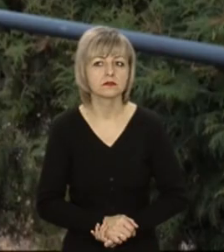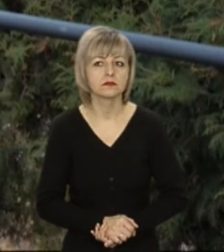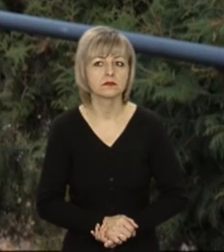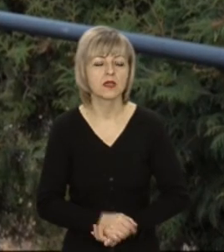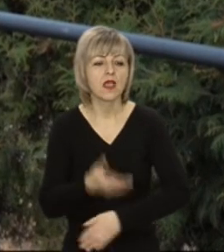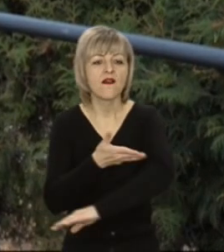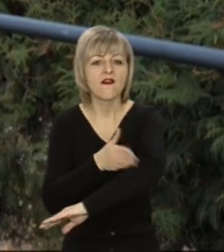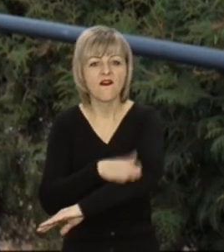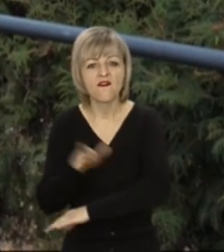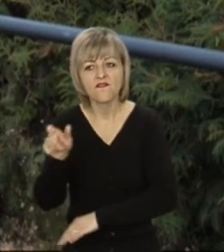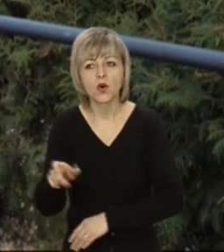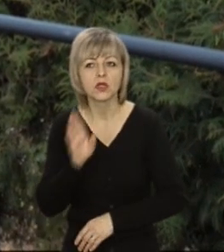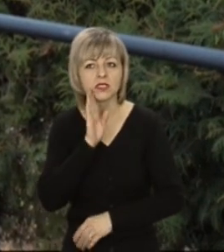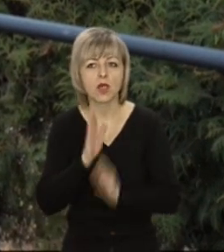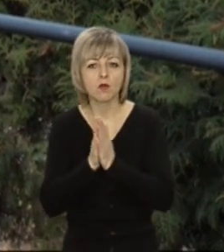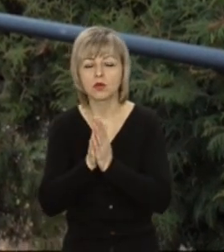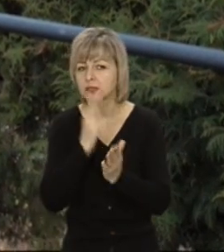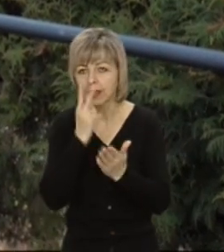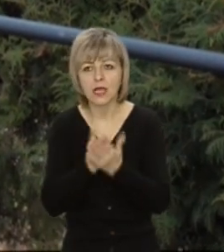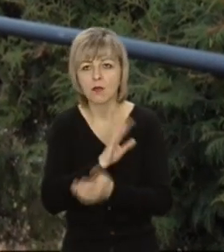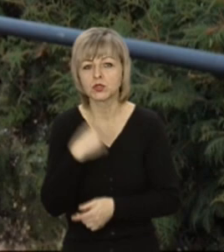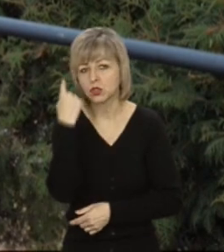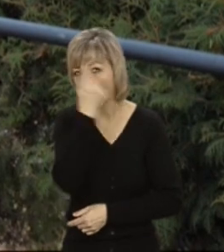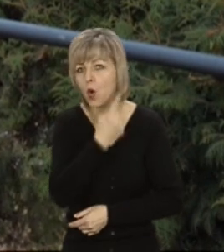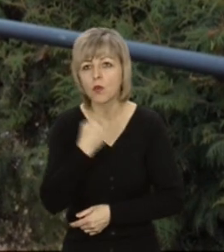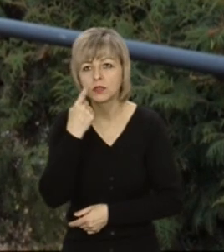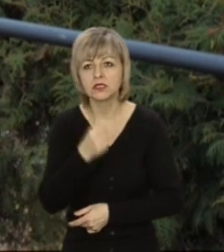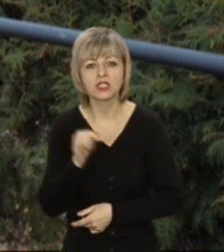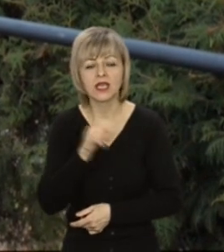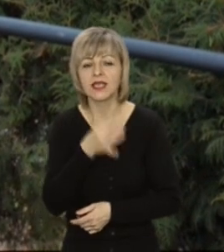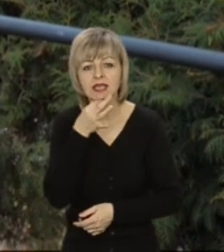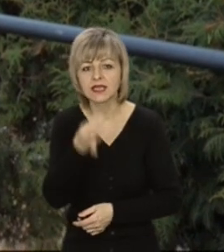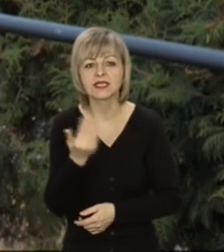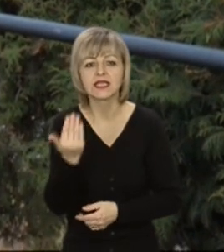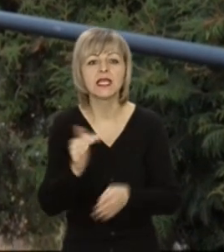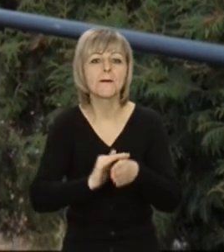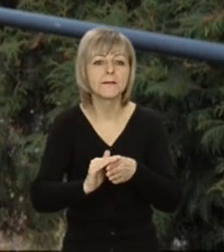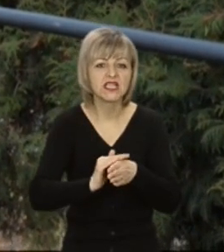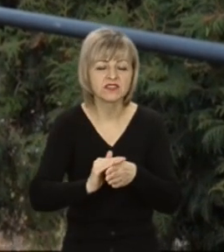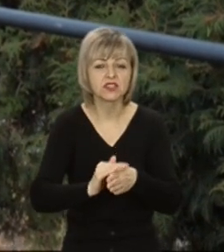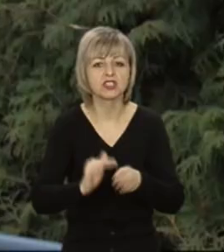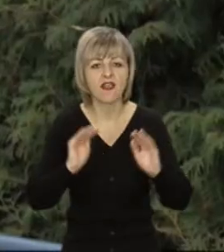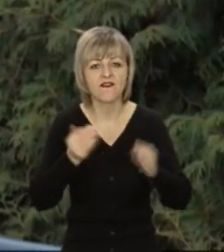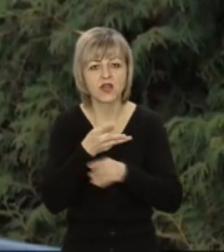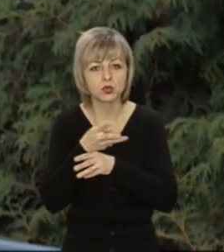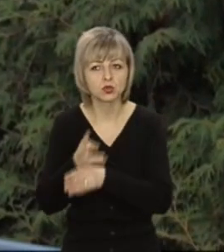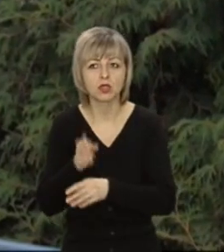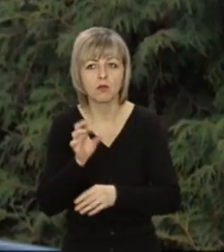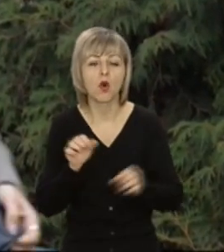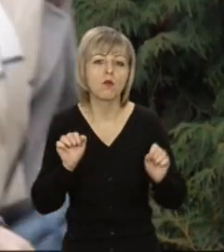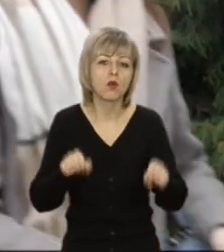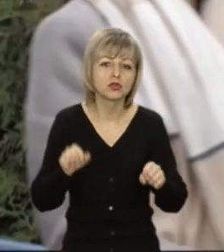Волинянка Людмила просить не показувати її обличчя та не вказувати її прізвище у сюжеті через